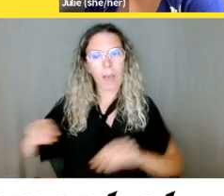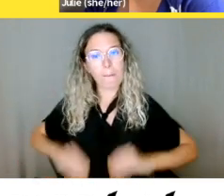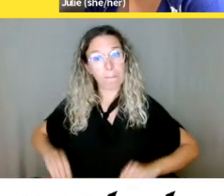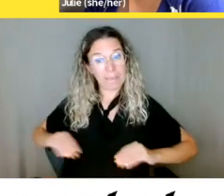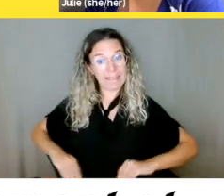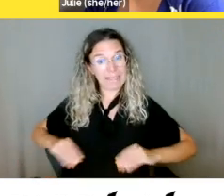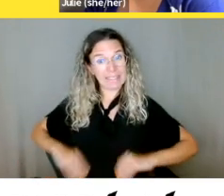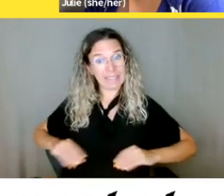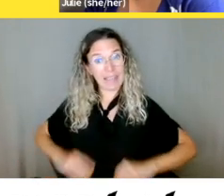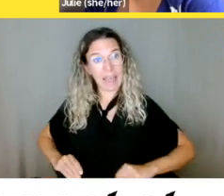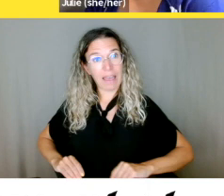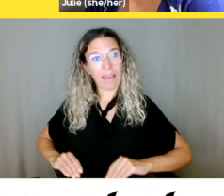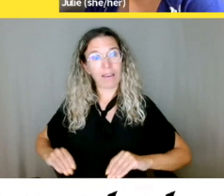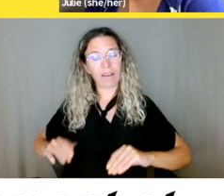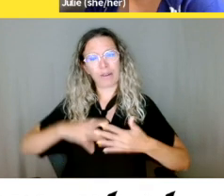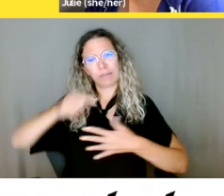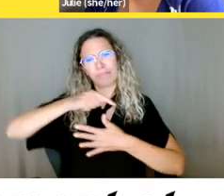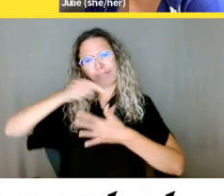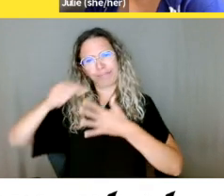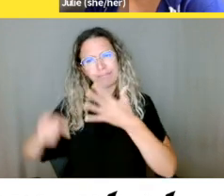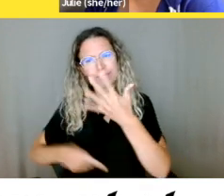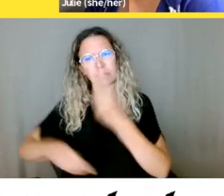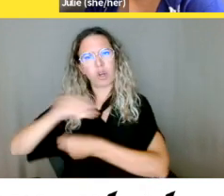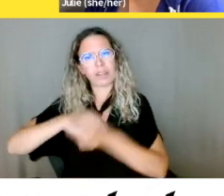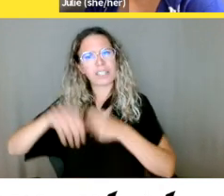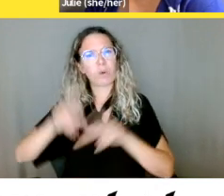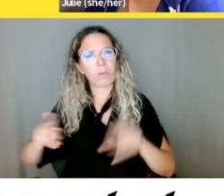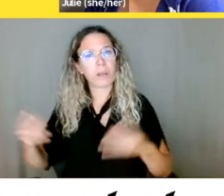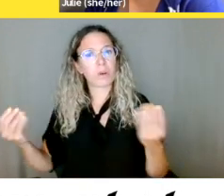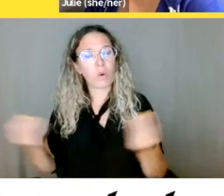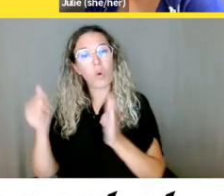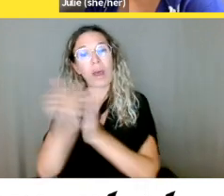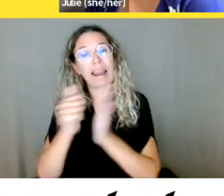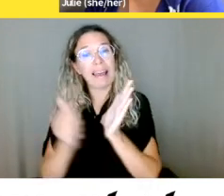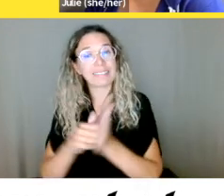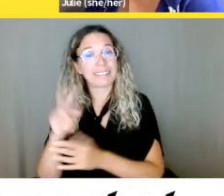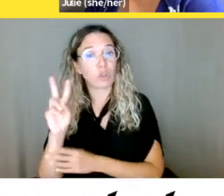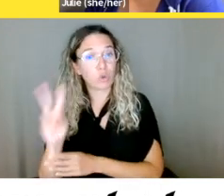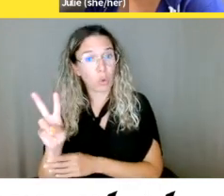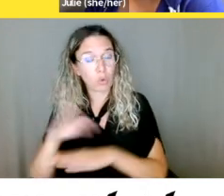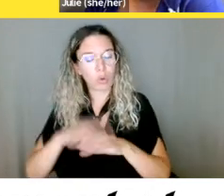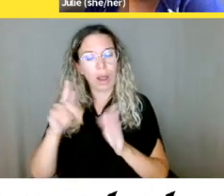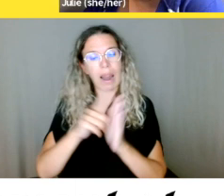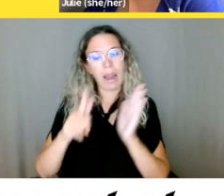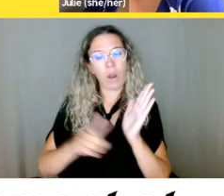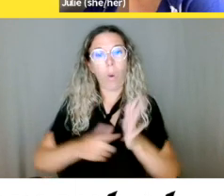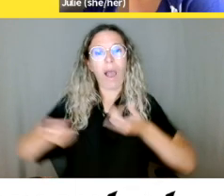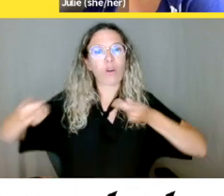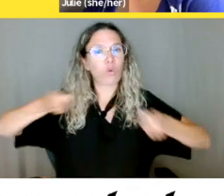de la loi sur la gouvernance et la gestion des ressources informationnelles des organismes publics et des entreprises du gouvernement.